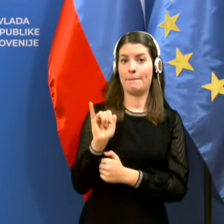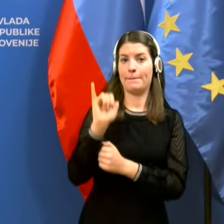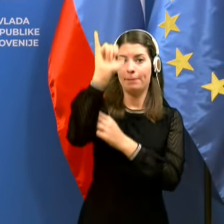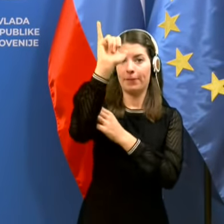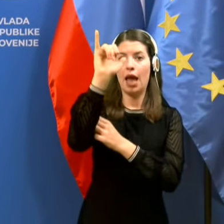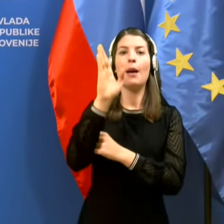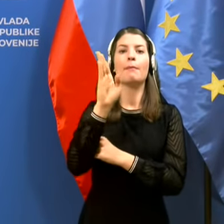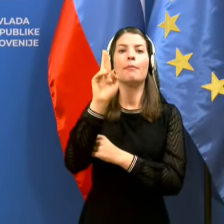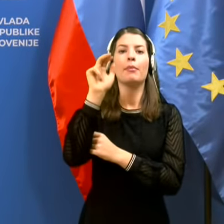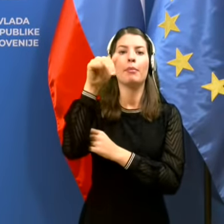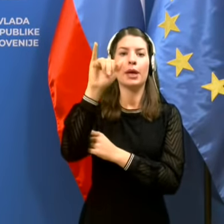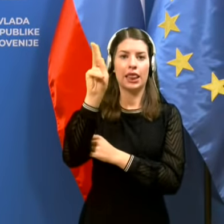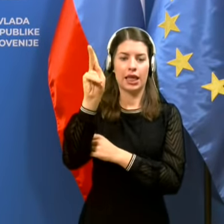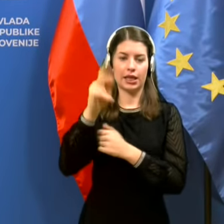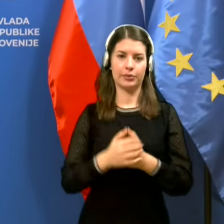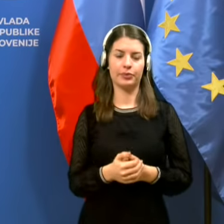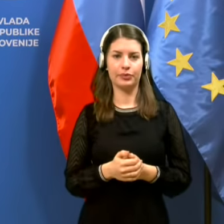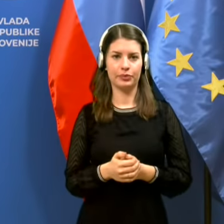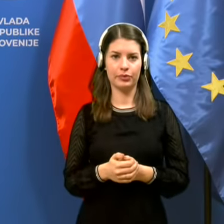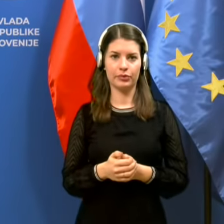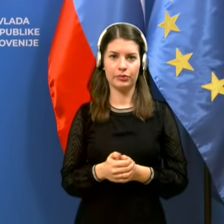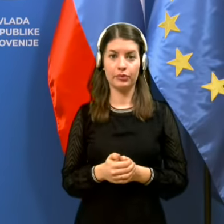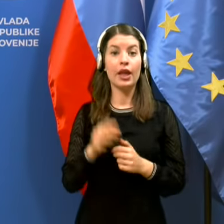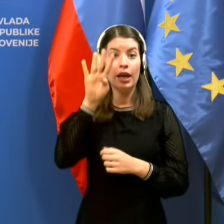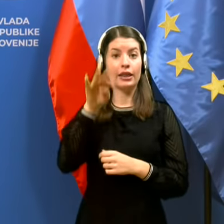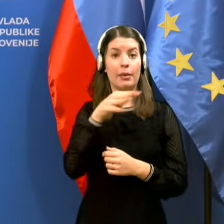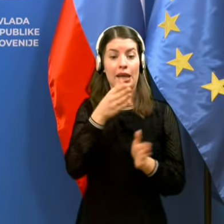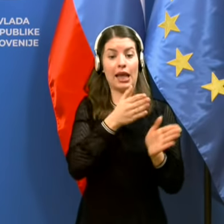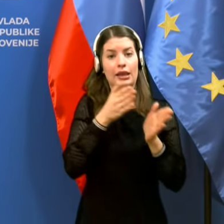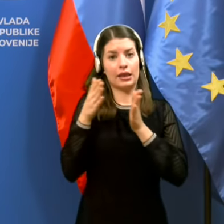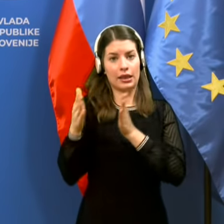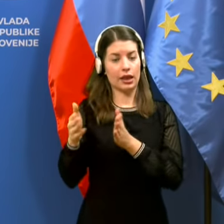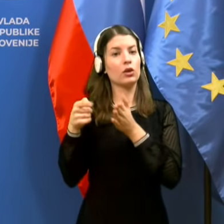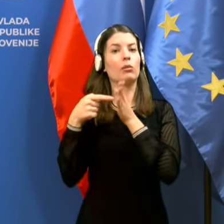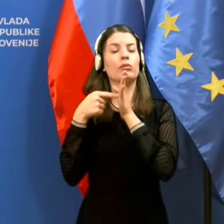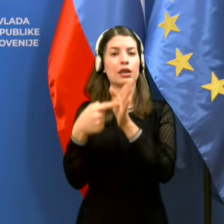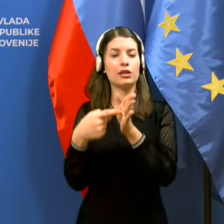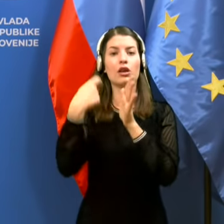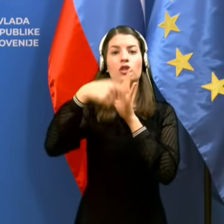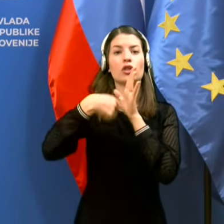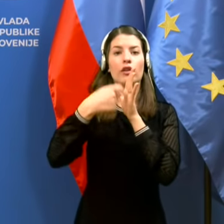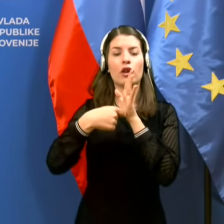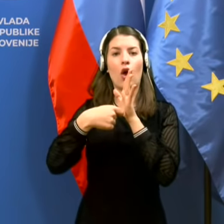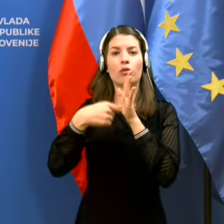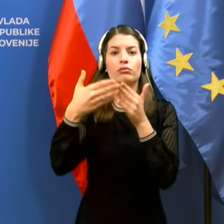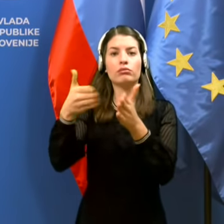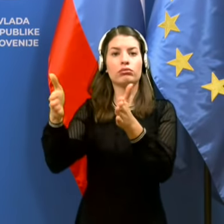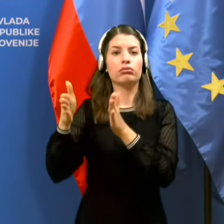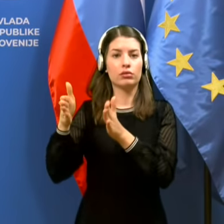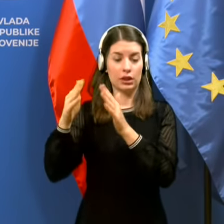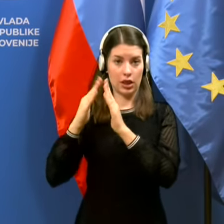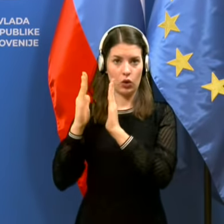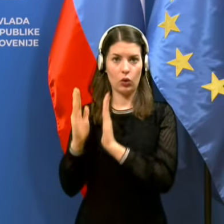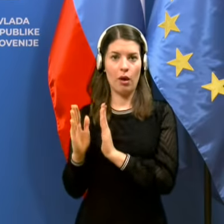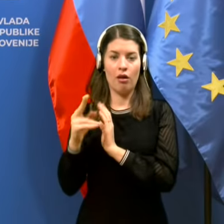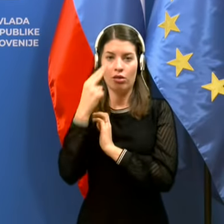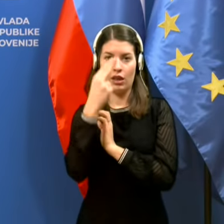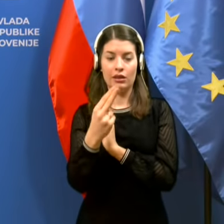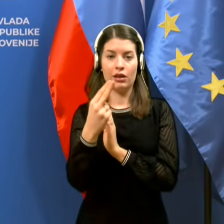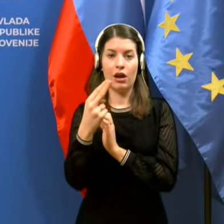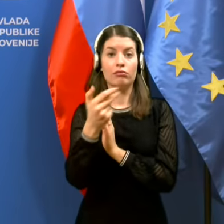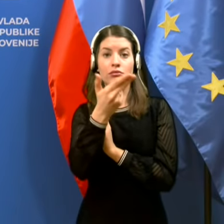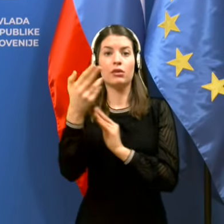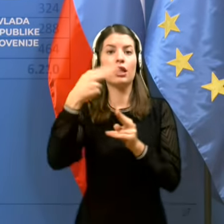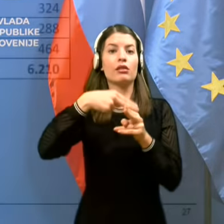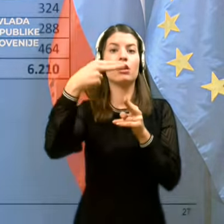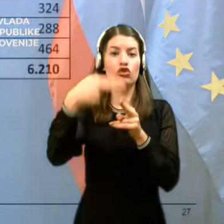Pučnik Ljubljana. V tabeli na desni strani pa prikazuje število napotitev v karanteno na domu, glede na državo